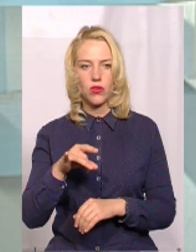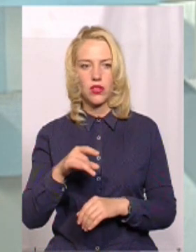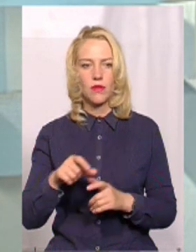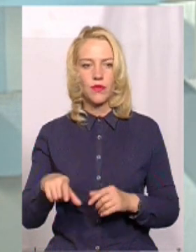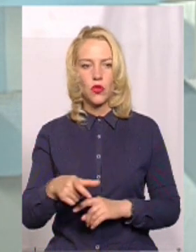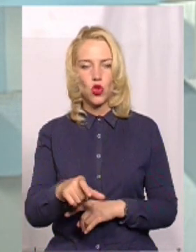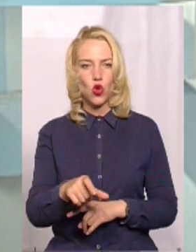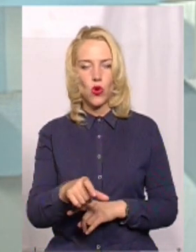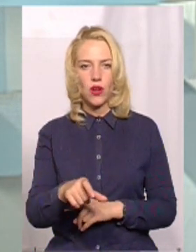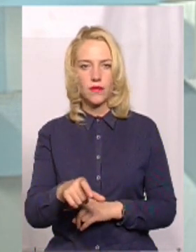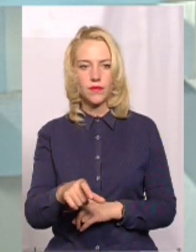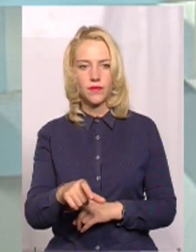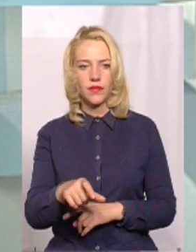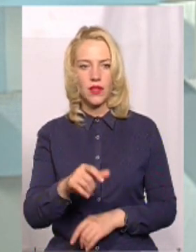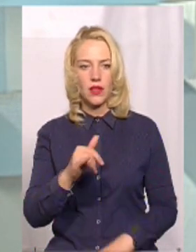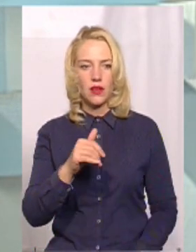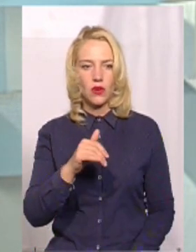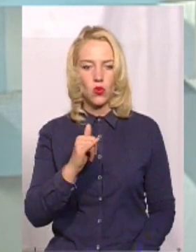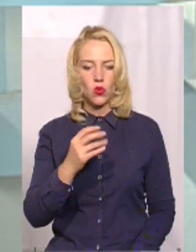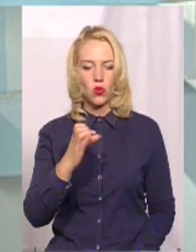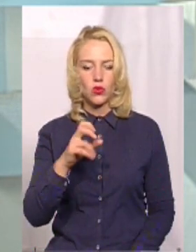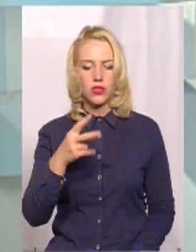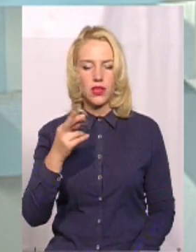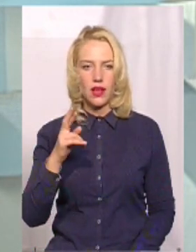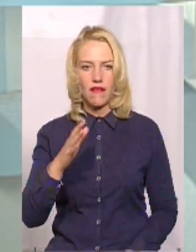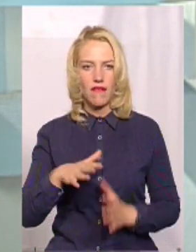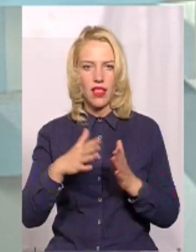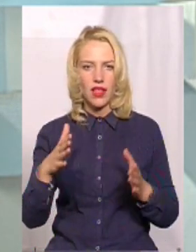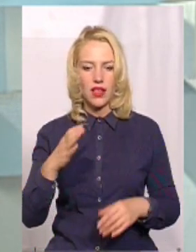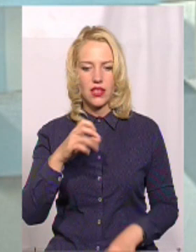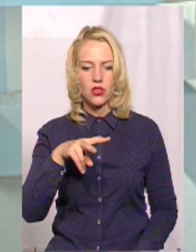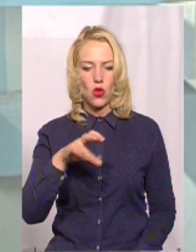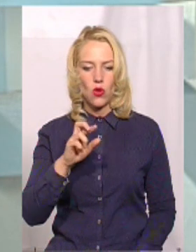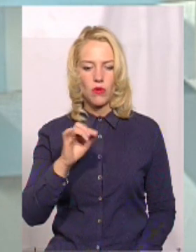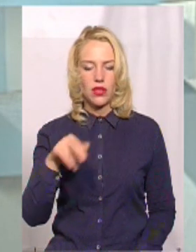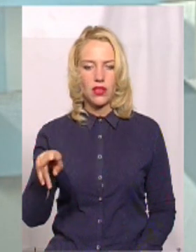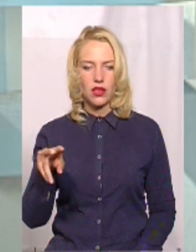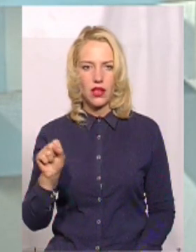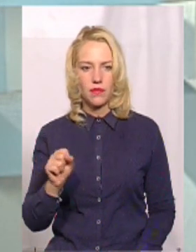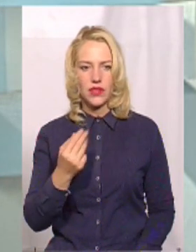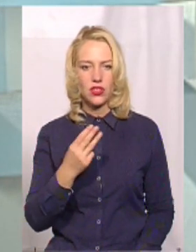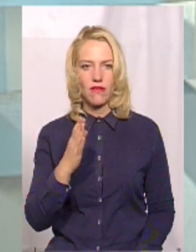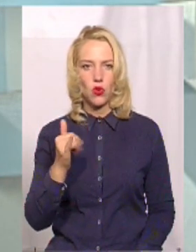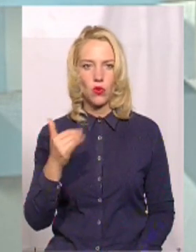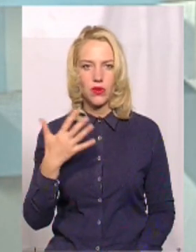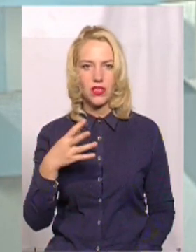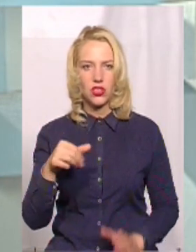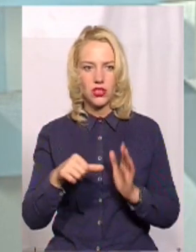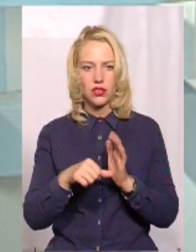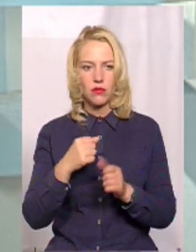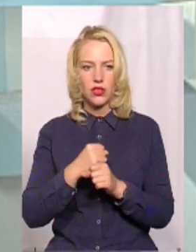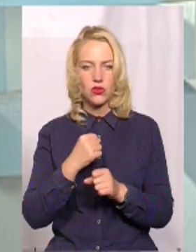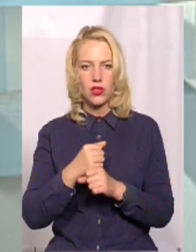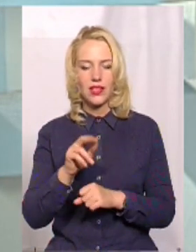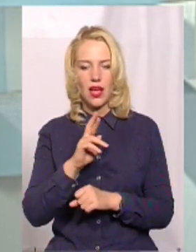дорога Устя-Велика-Слубідка. ШБУ-56 працює у